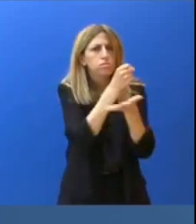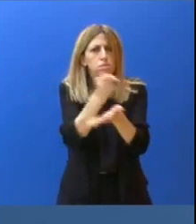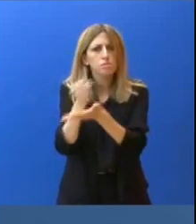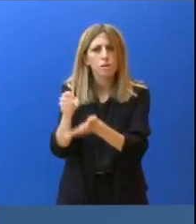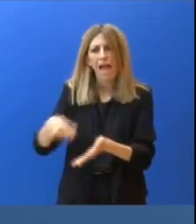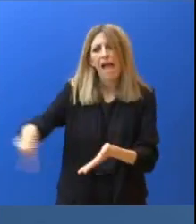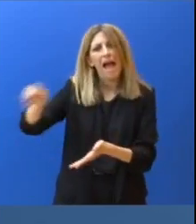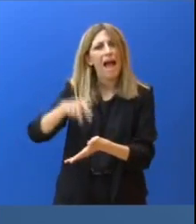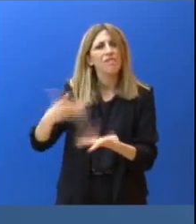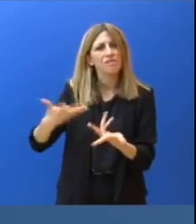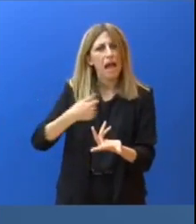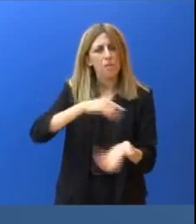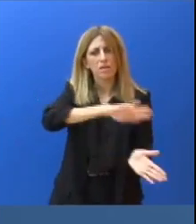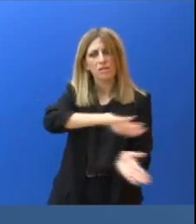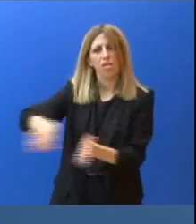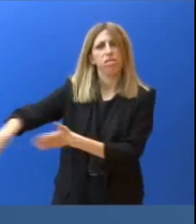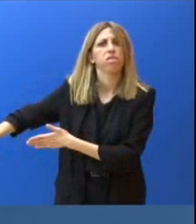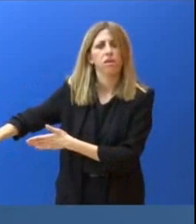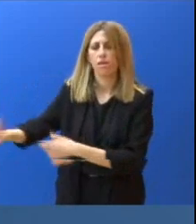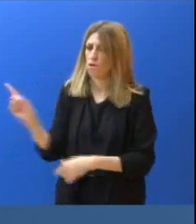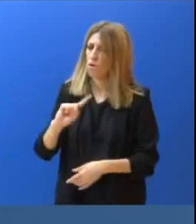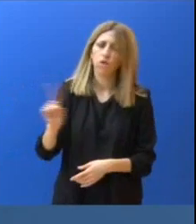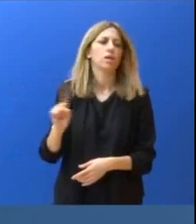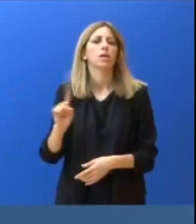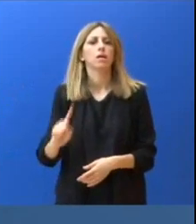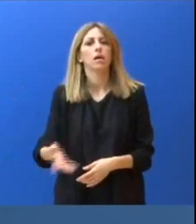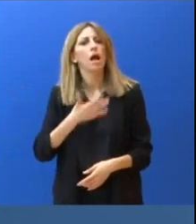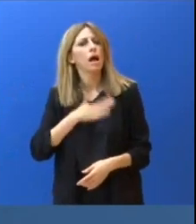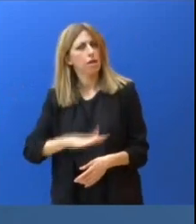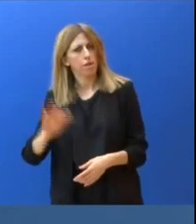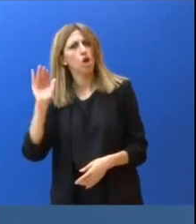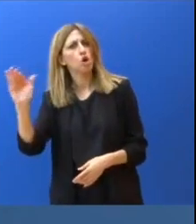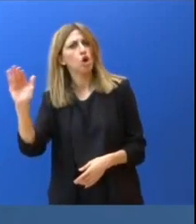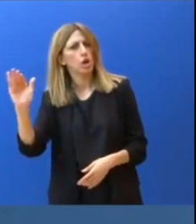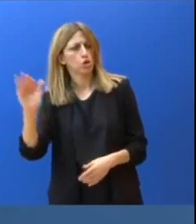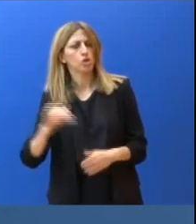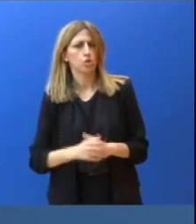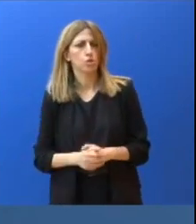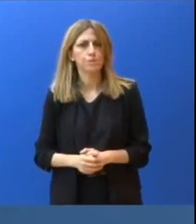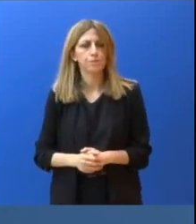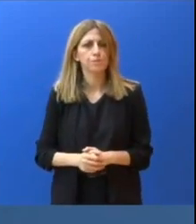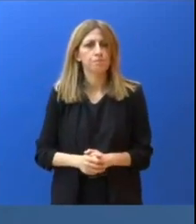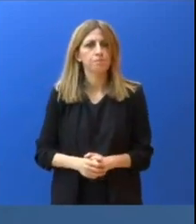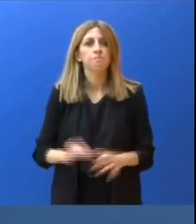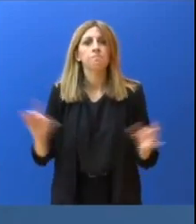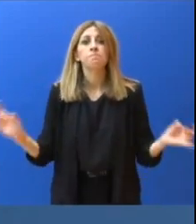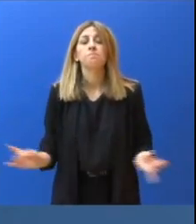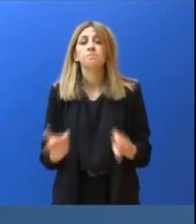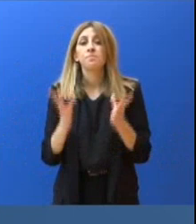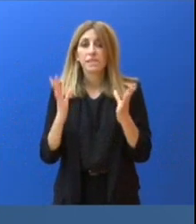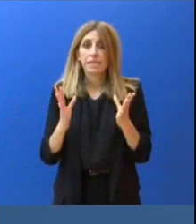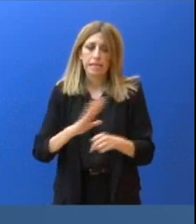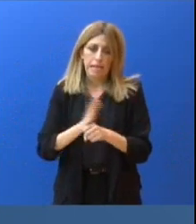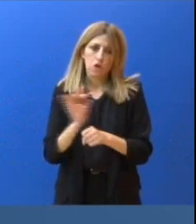πολιτική σκοπιμότητα. Αλλά θα ρωτήσω τον αγαπητό συνάδελφο μπορεί να συμμετέχει σε μία καμπάνια που έχει ως βασικό τη σύνθημα